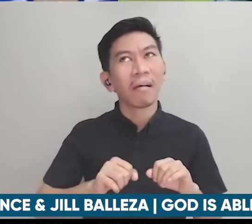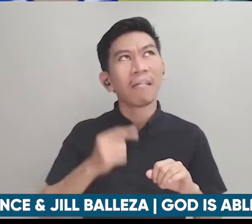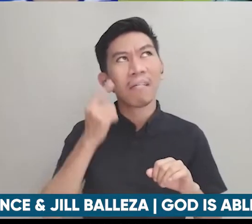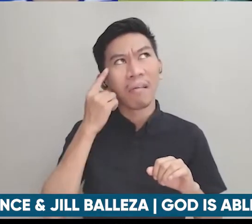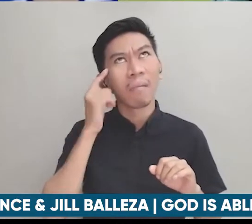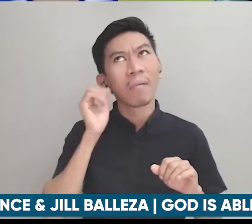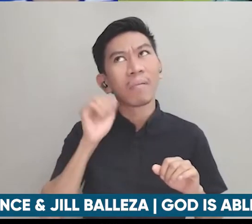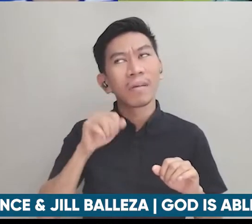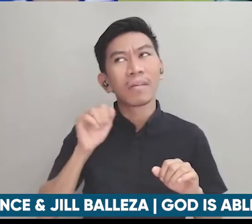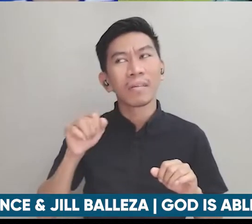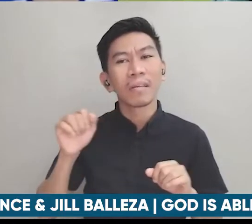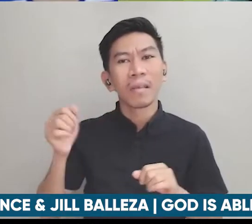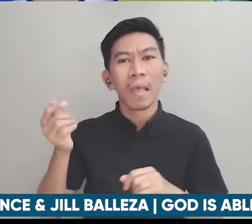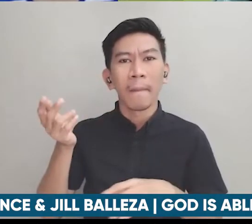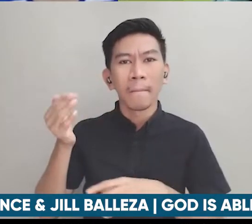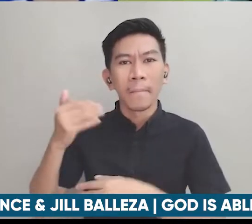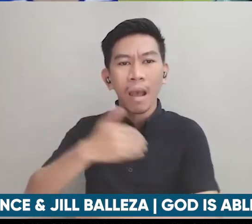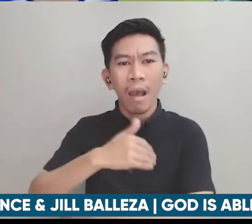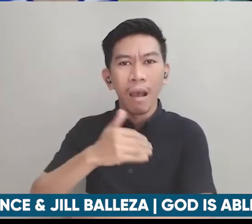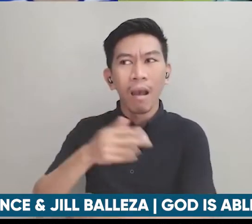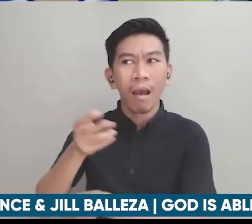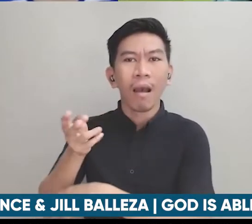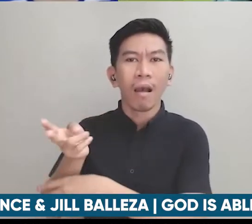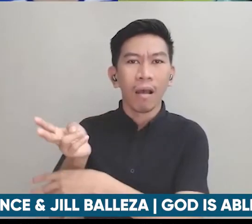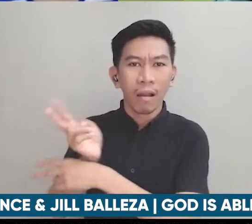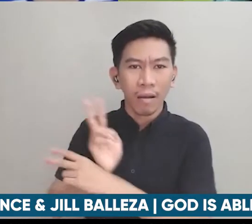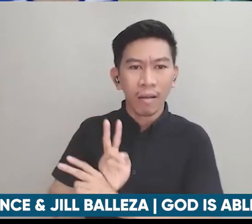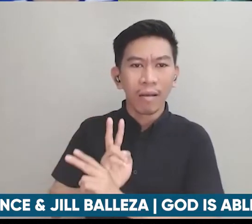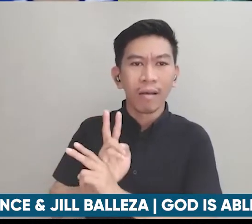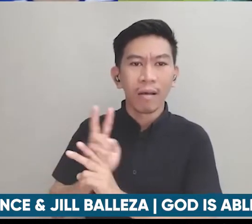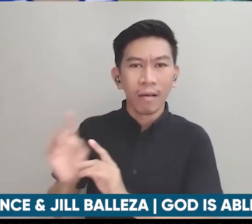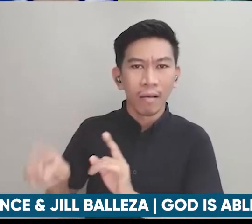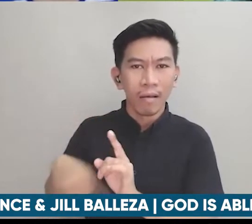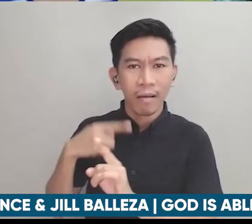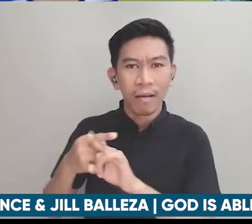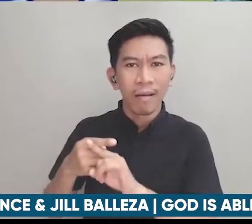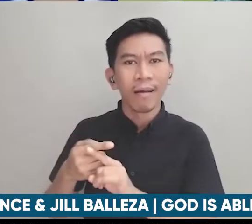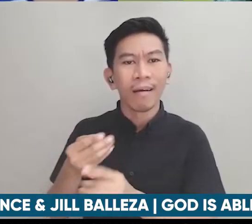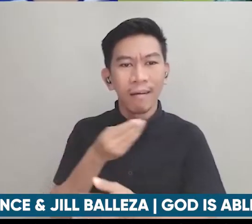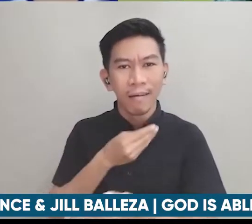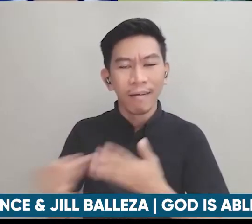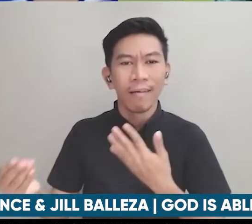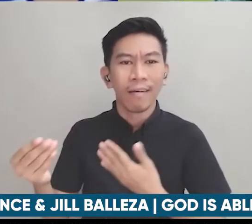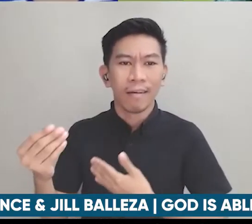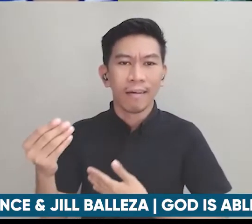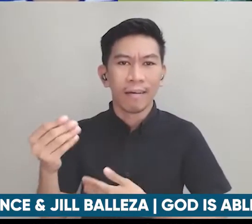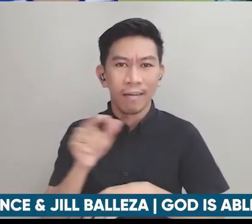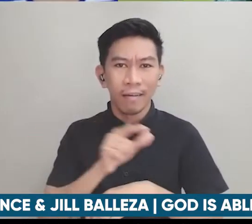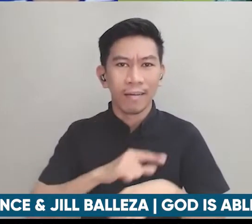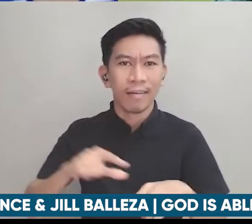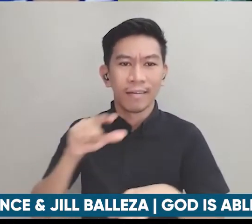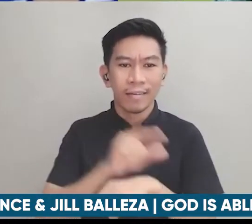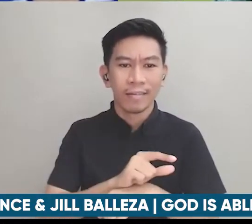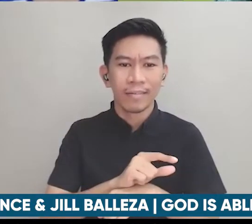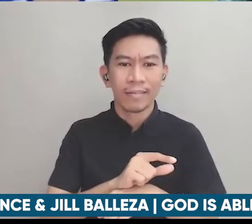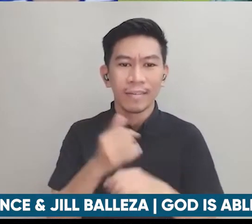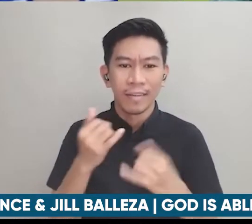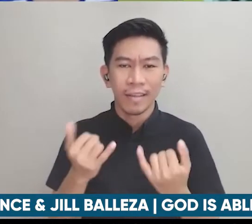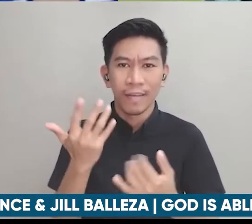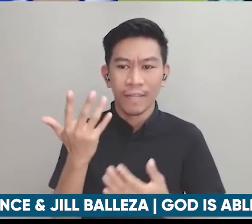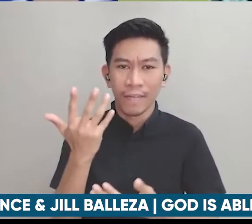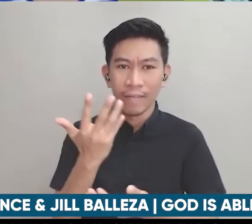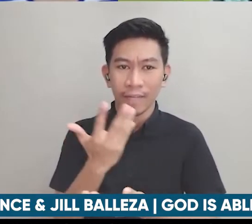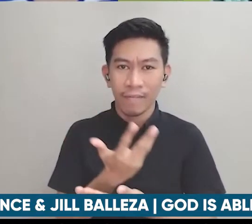mag-loan sa bank and then bumili ng lupa and then ngayon it's our fifth week ng pagpapatayo ng